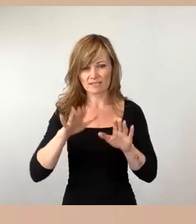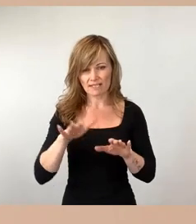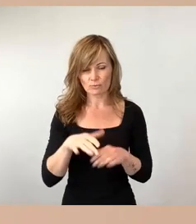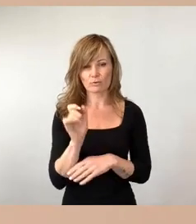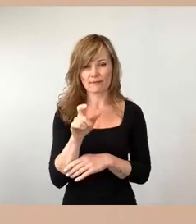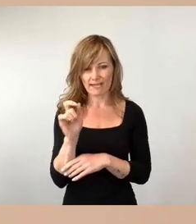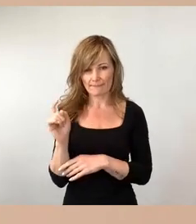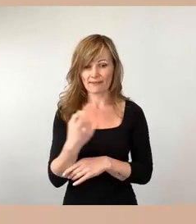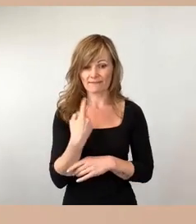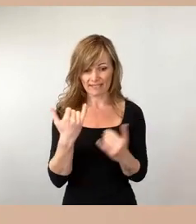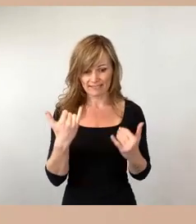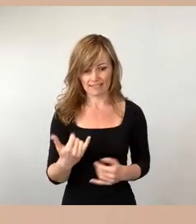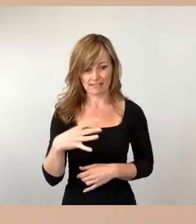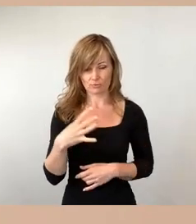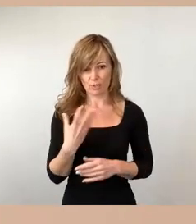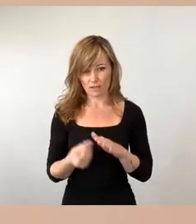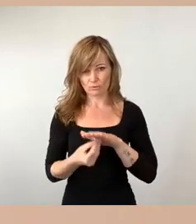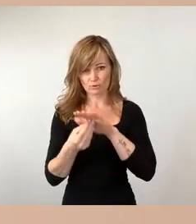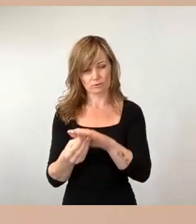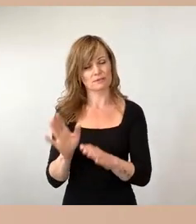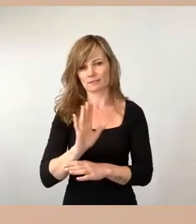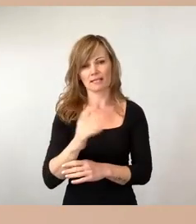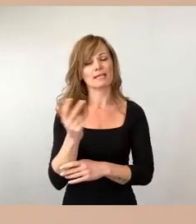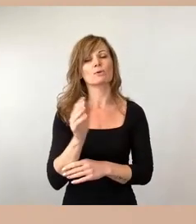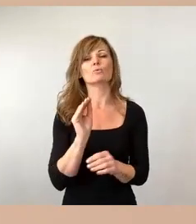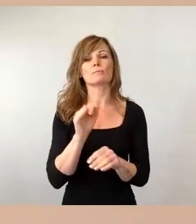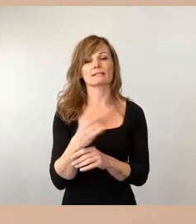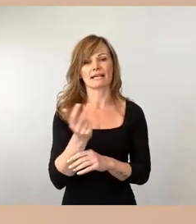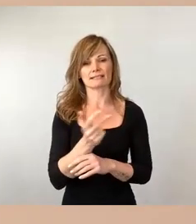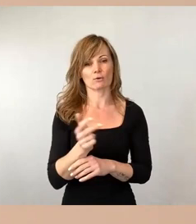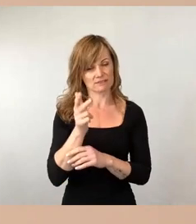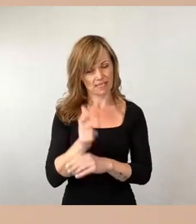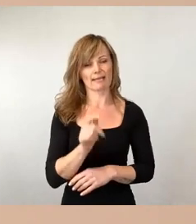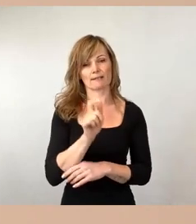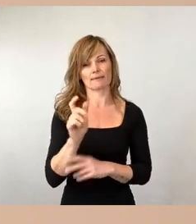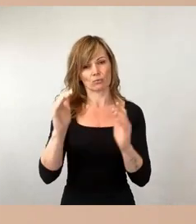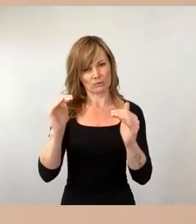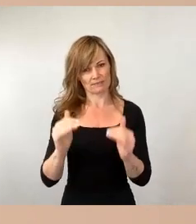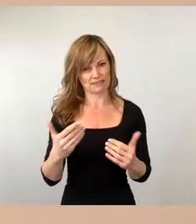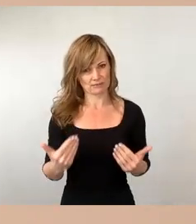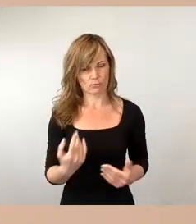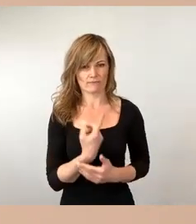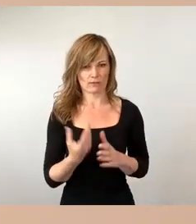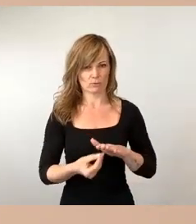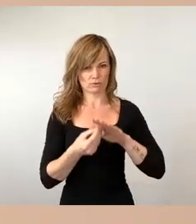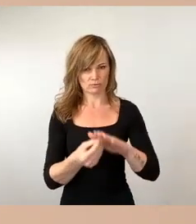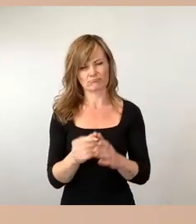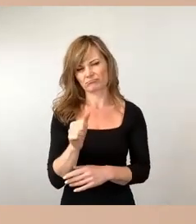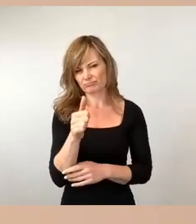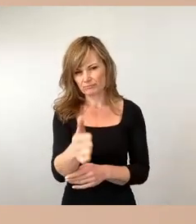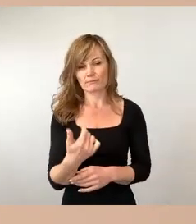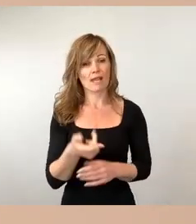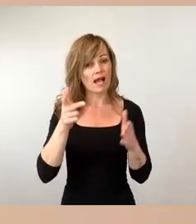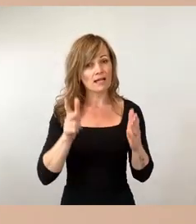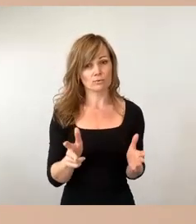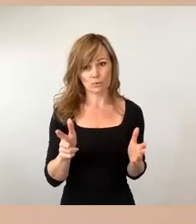sind über 3.300 Personen, die wir begleiten. Davon roundabout 800 Kinder